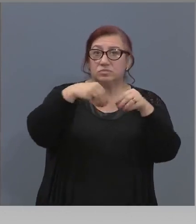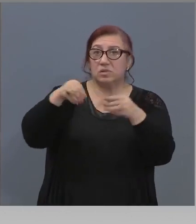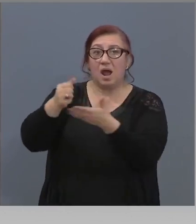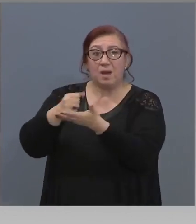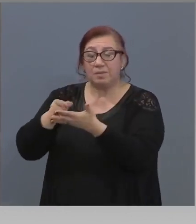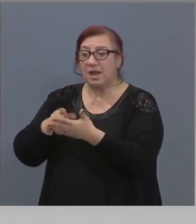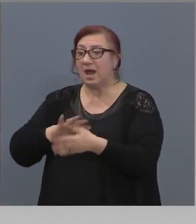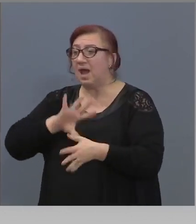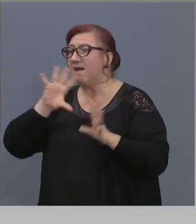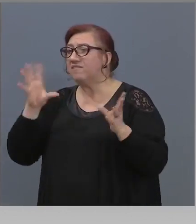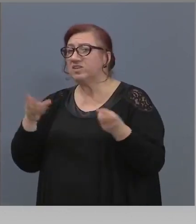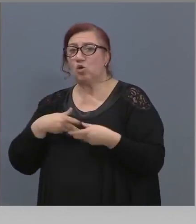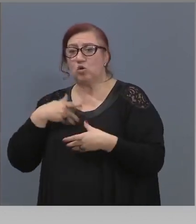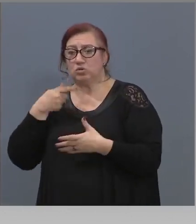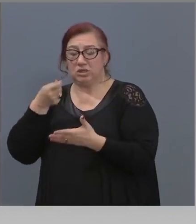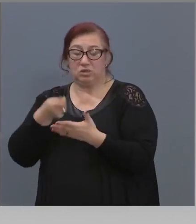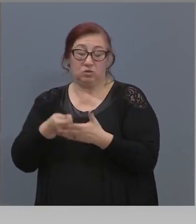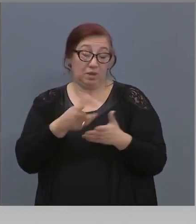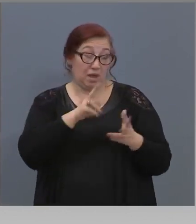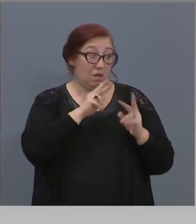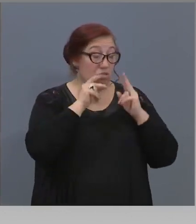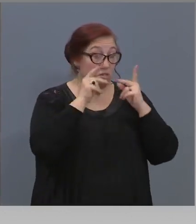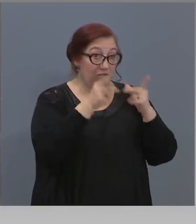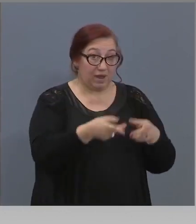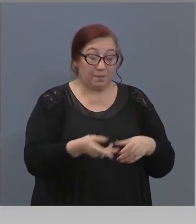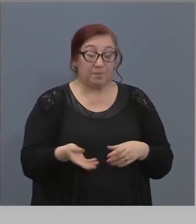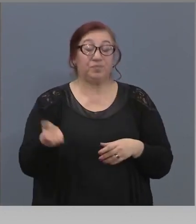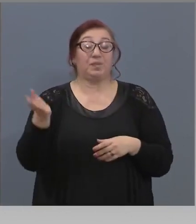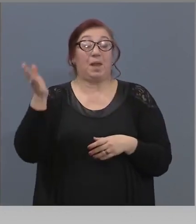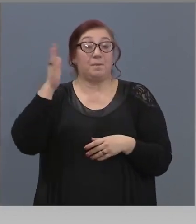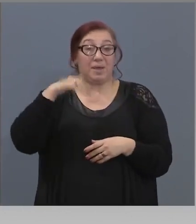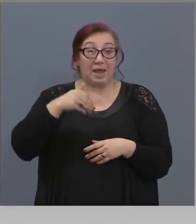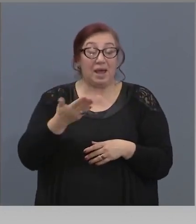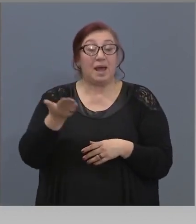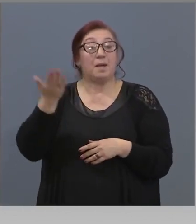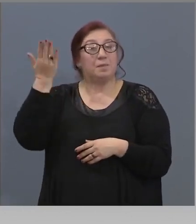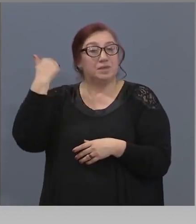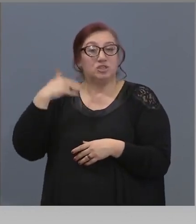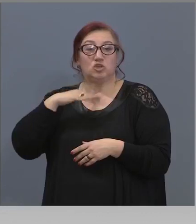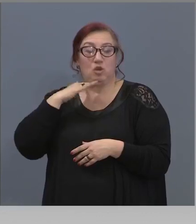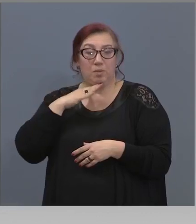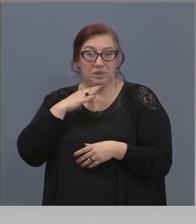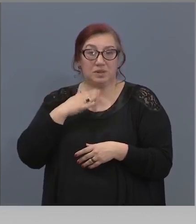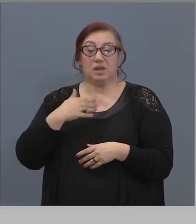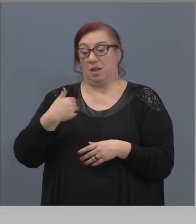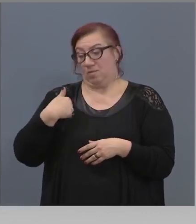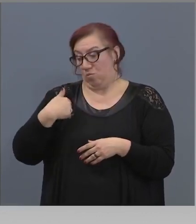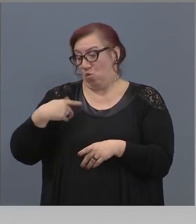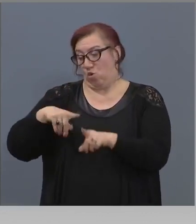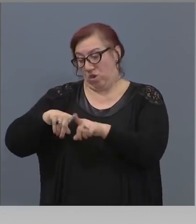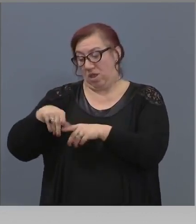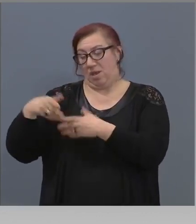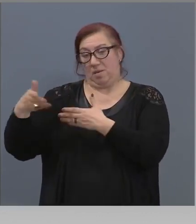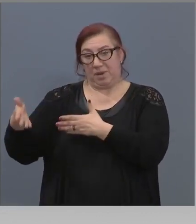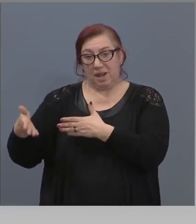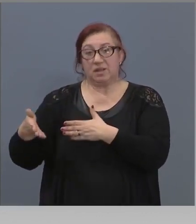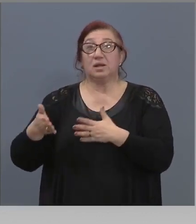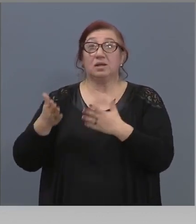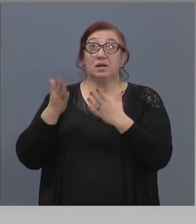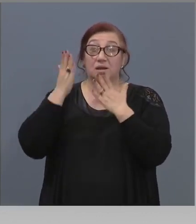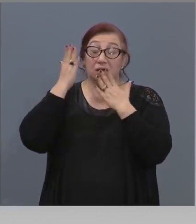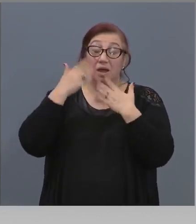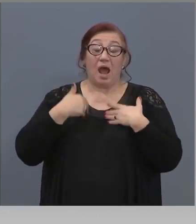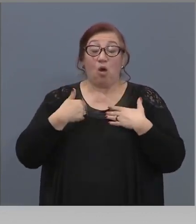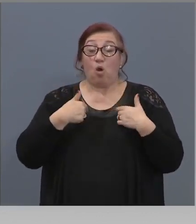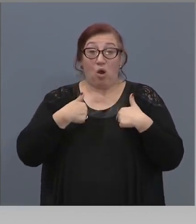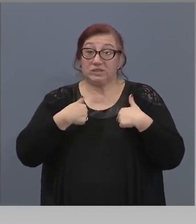предишният отговор. Едните казаха хинина, моя приятел, ако пази Боже, нещо ми